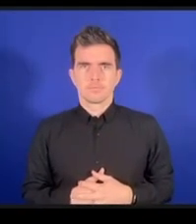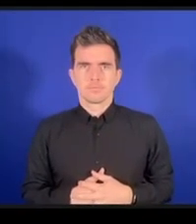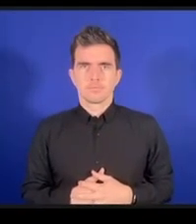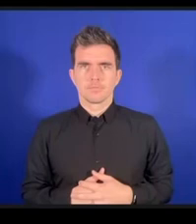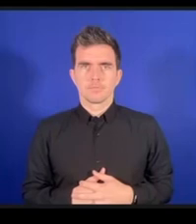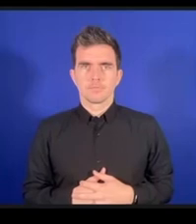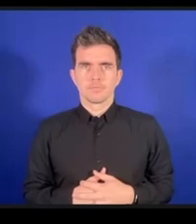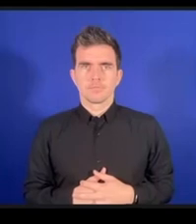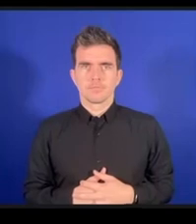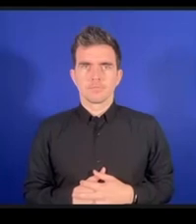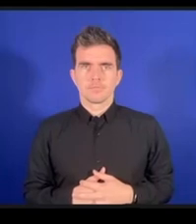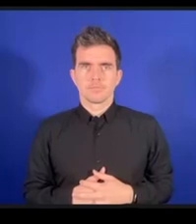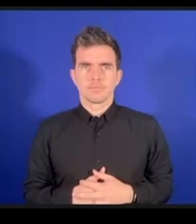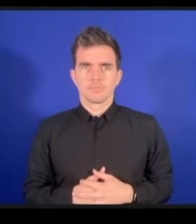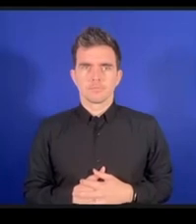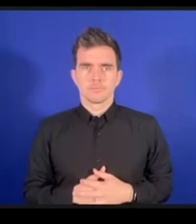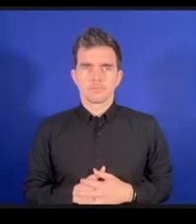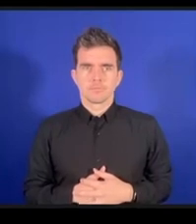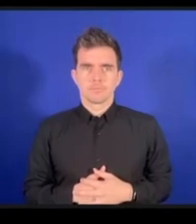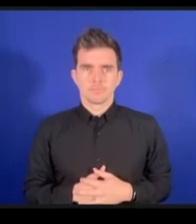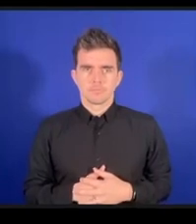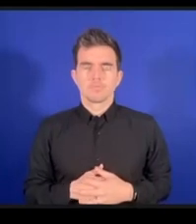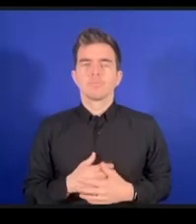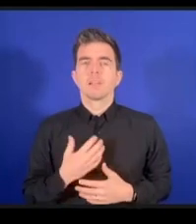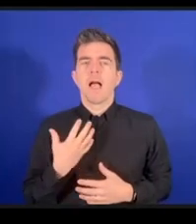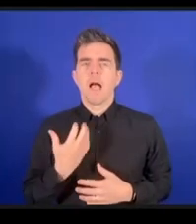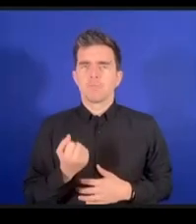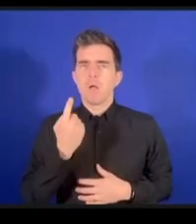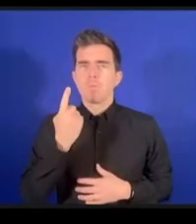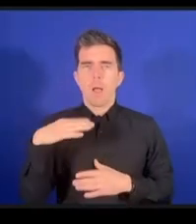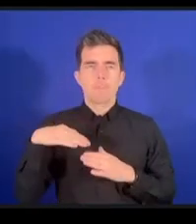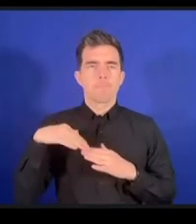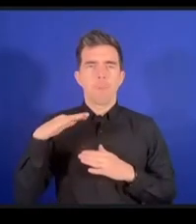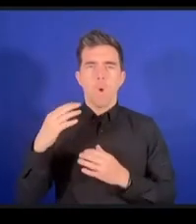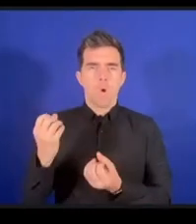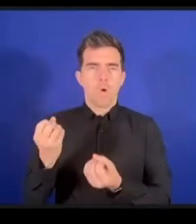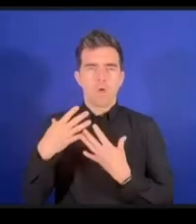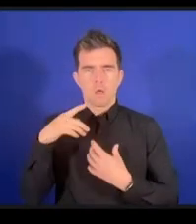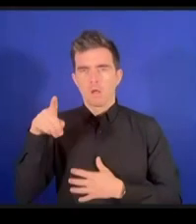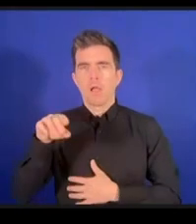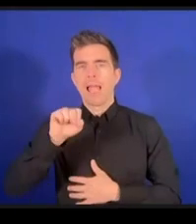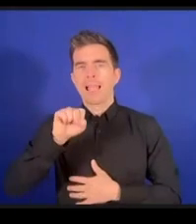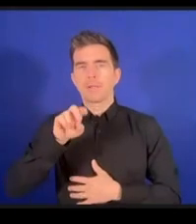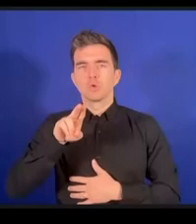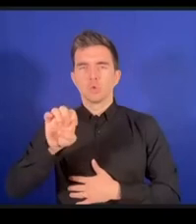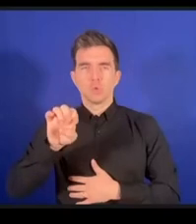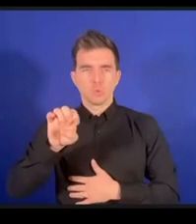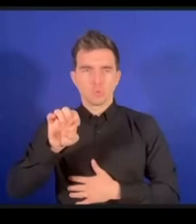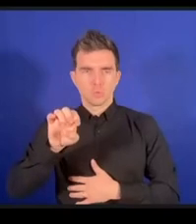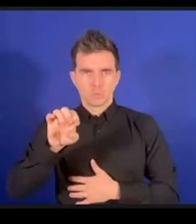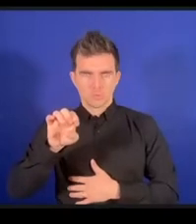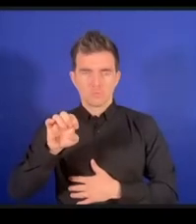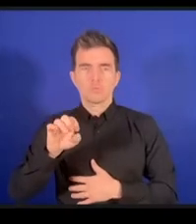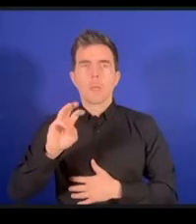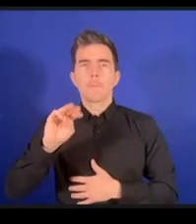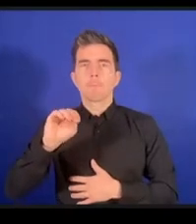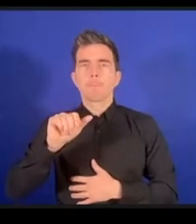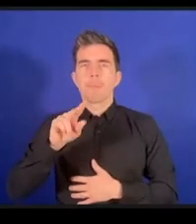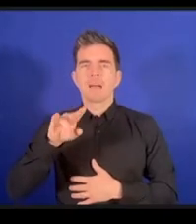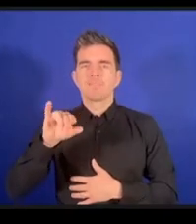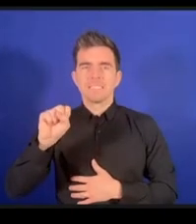あと一つZoomZoom上のコメントですねすみませんどうぞベニンさん